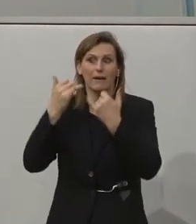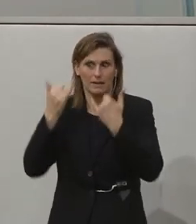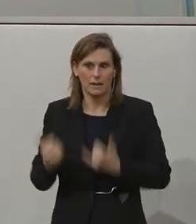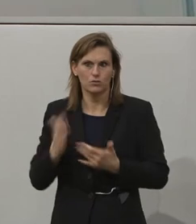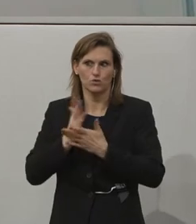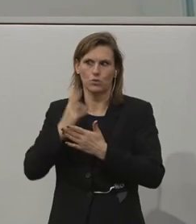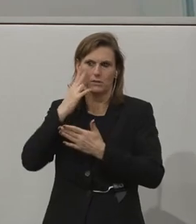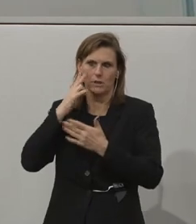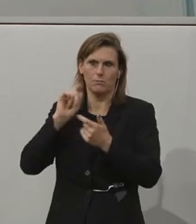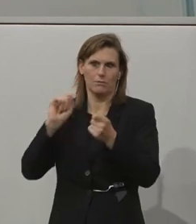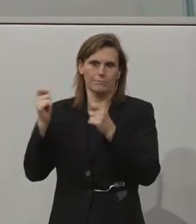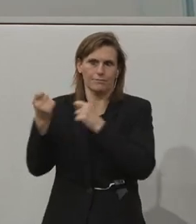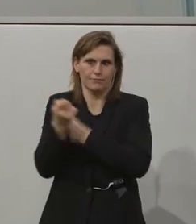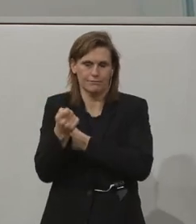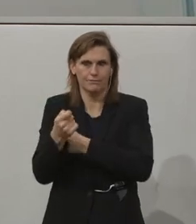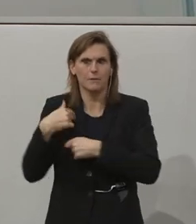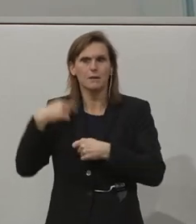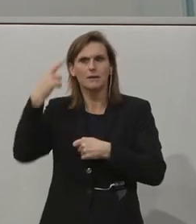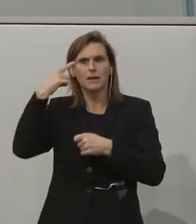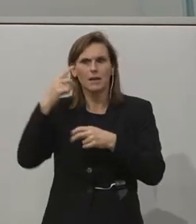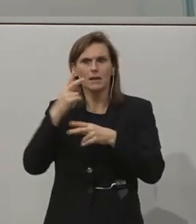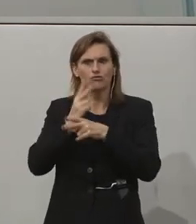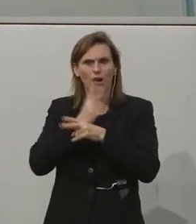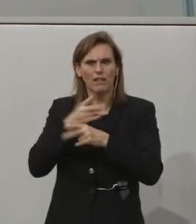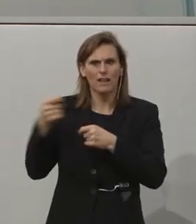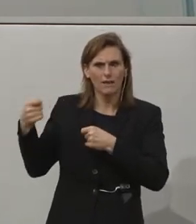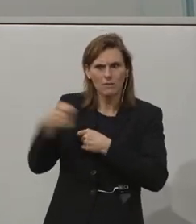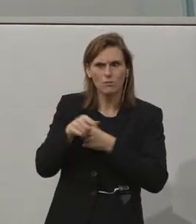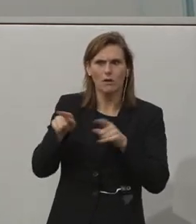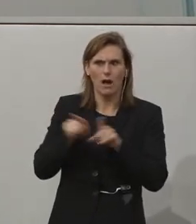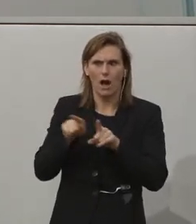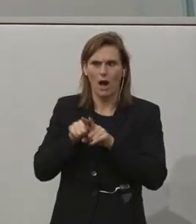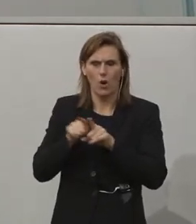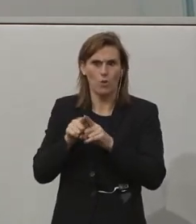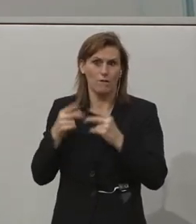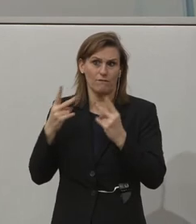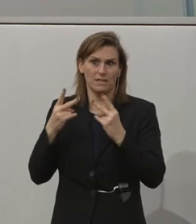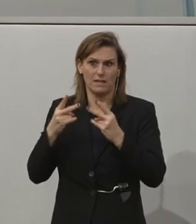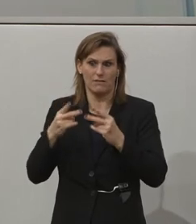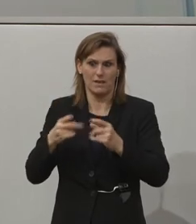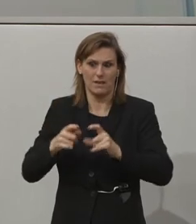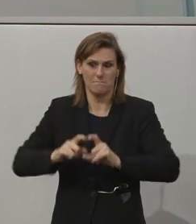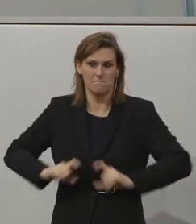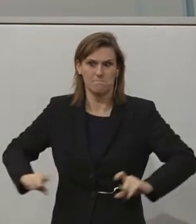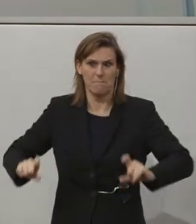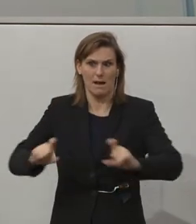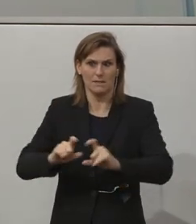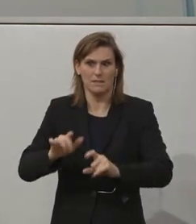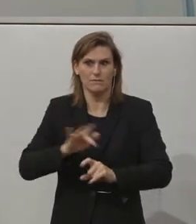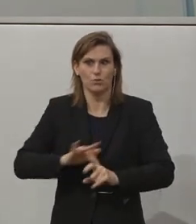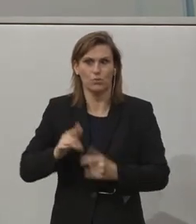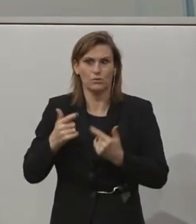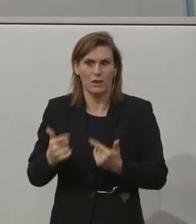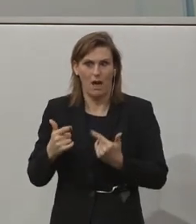And the business money can support the extra pieces. Like the graduate internship program is extra.